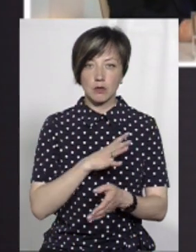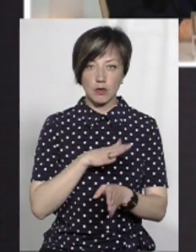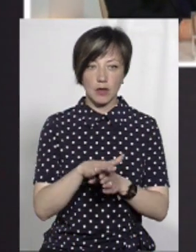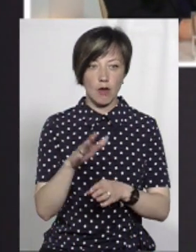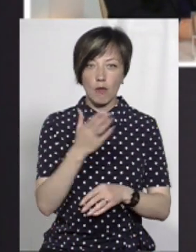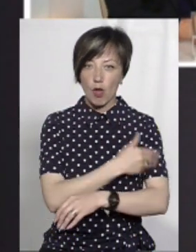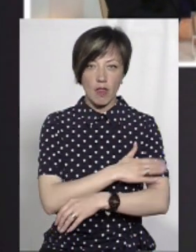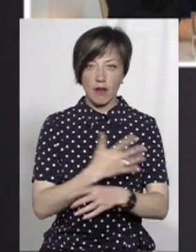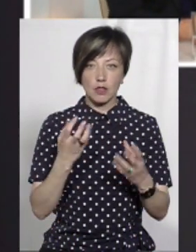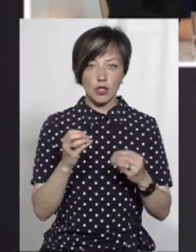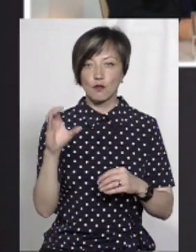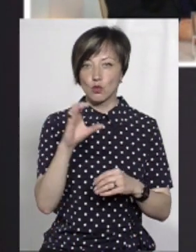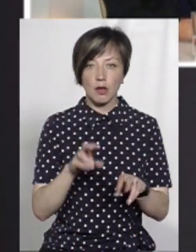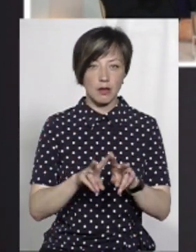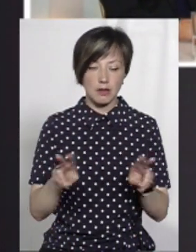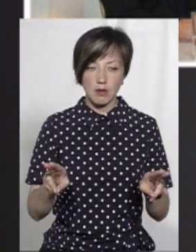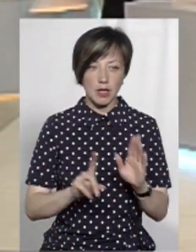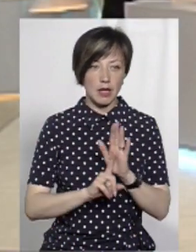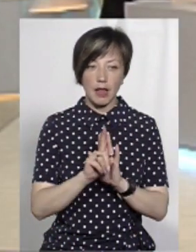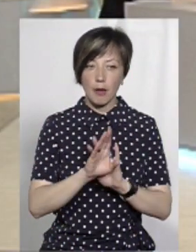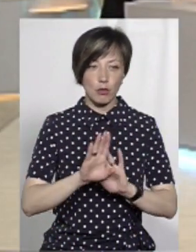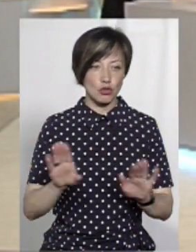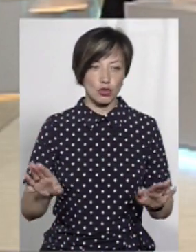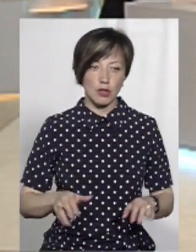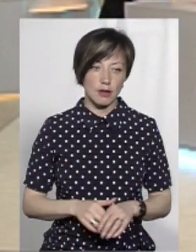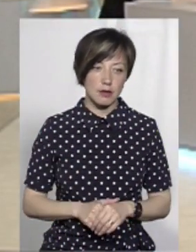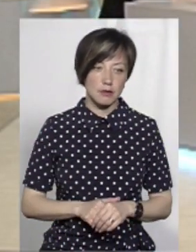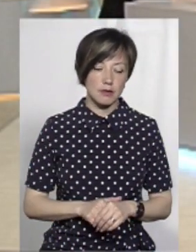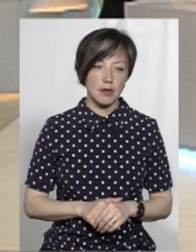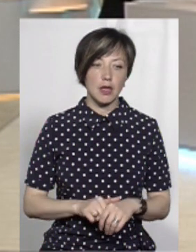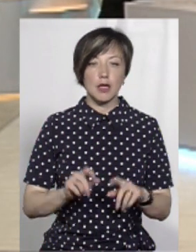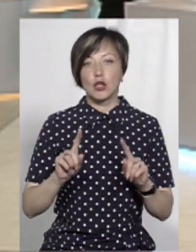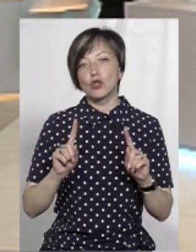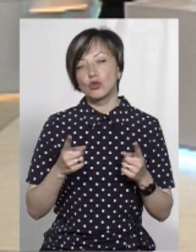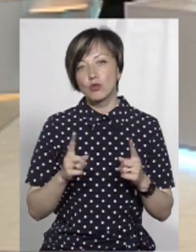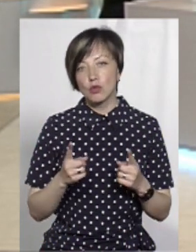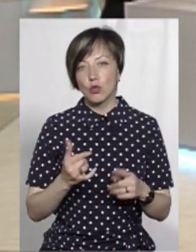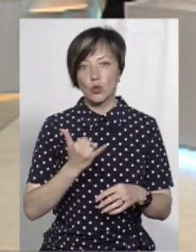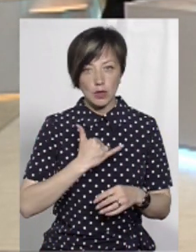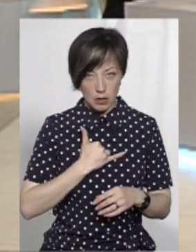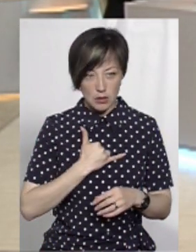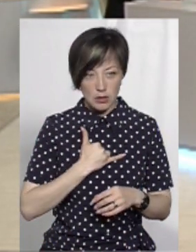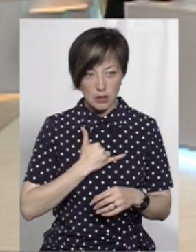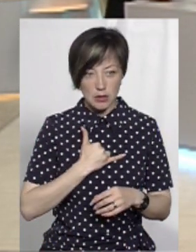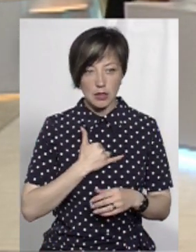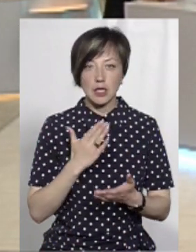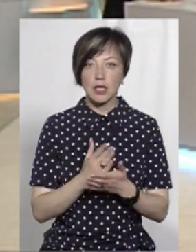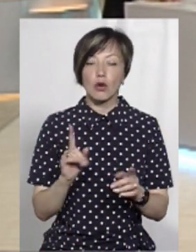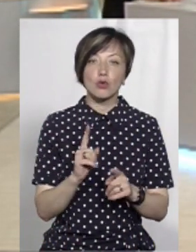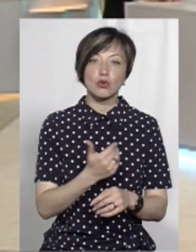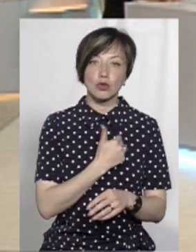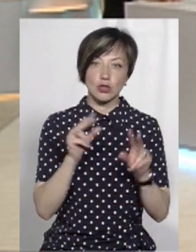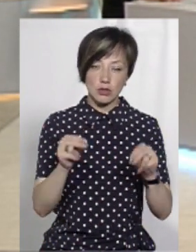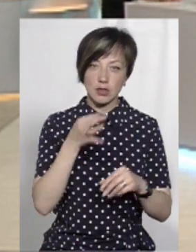Полтаві навіть не починали. І в Сумах так само. Вони там навіть не починали. Чому у нас є хоч щось?